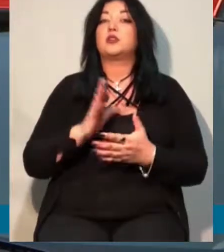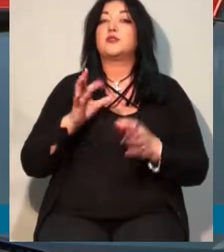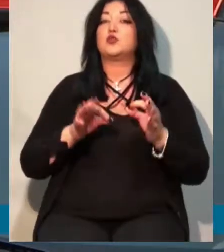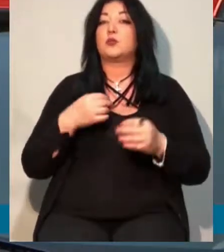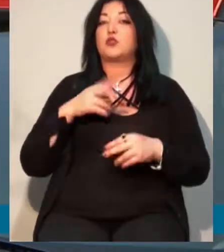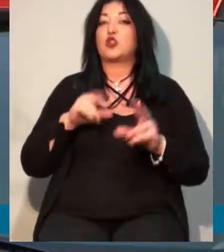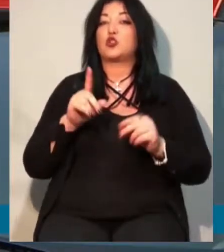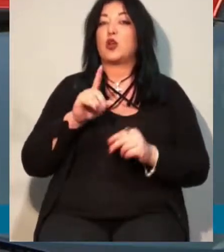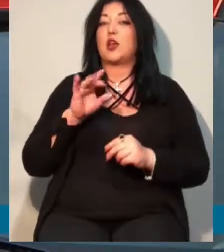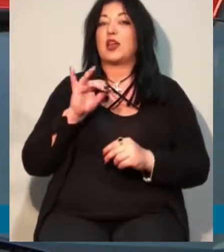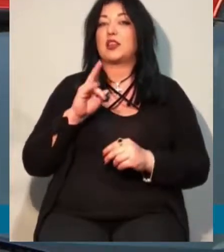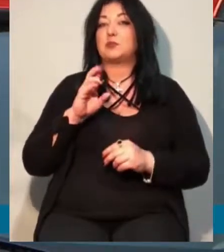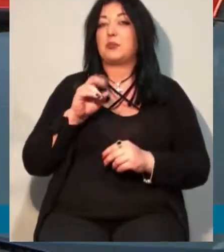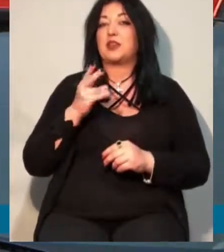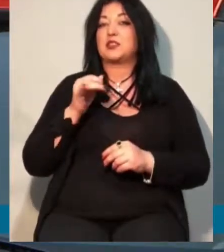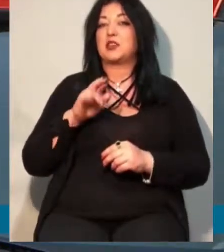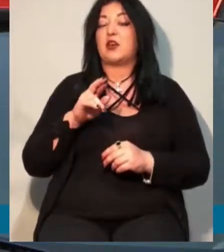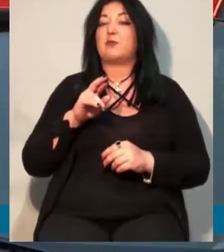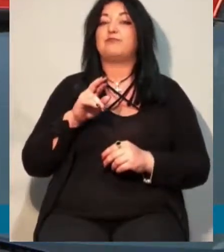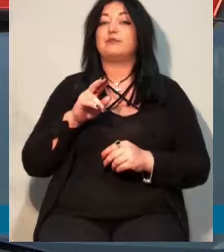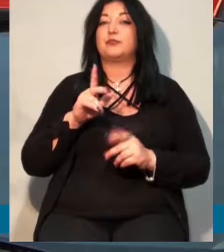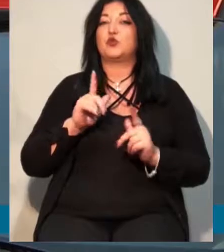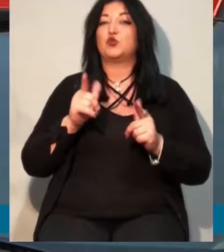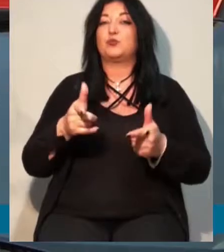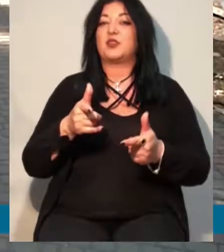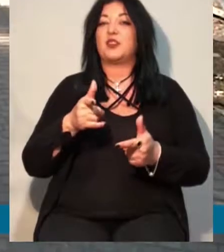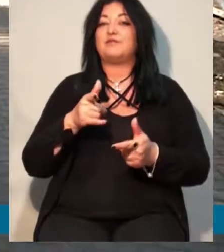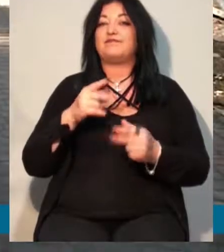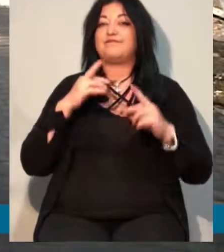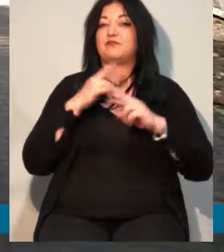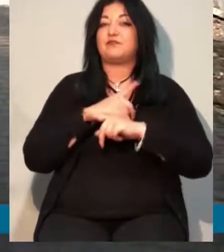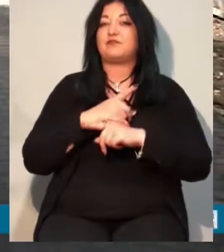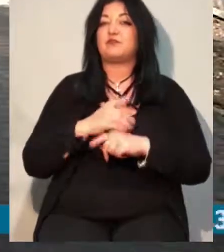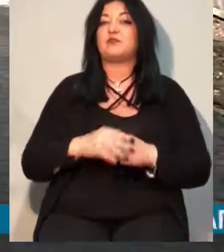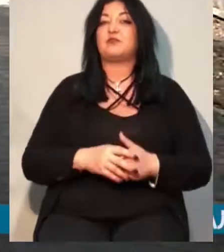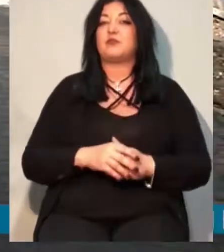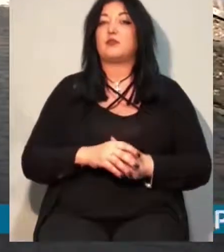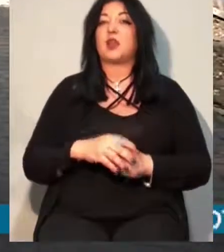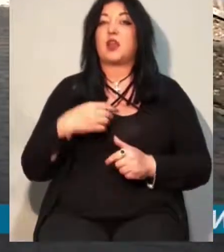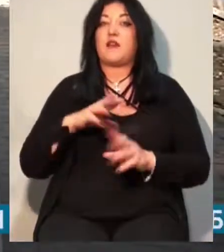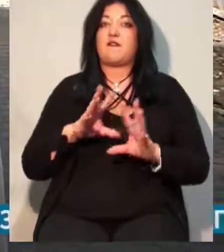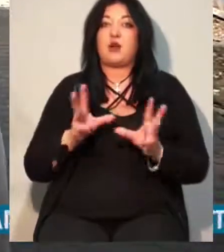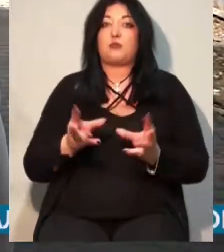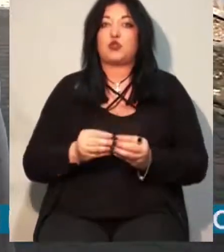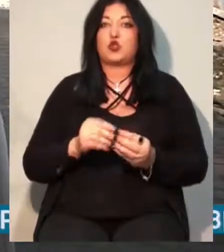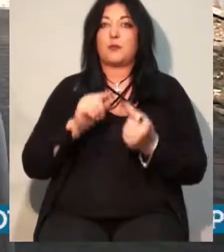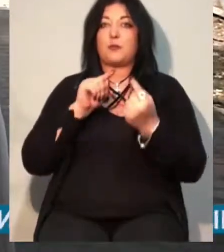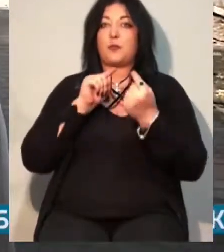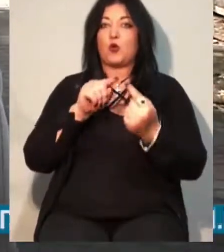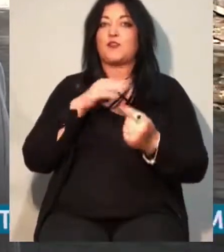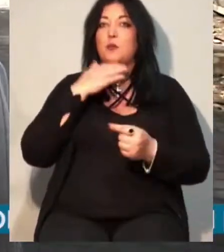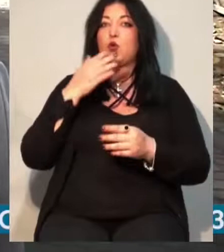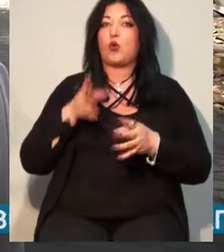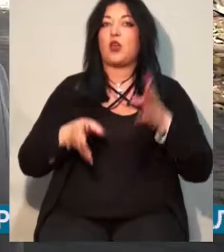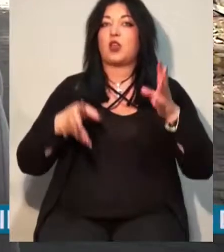поступила необоснованно. В конечному чіті суд поставить точку в цьому справі. Я взагалі проти многоїтажки. Ми